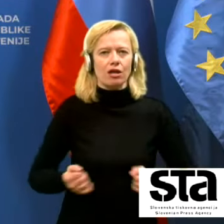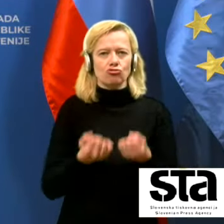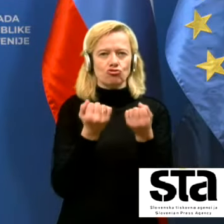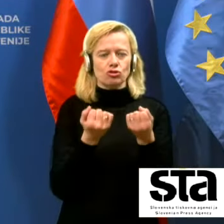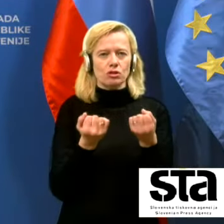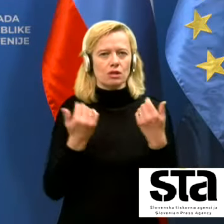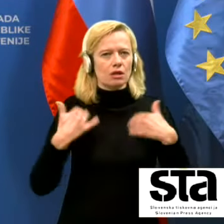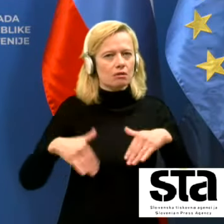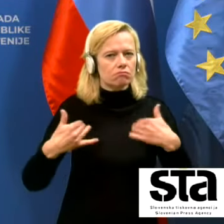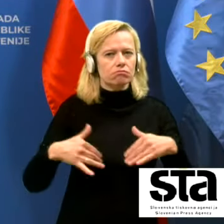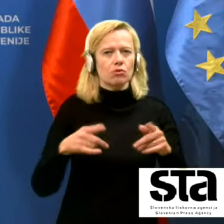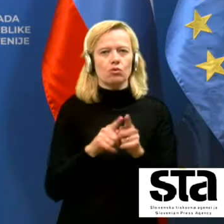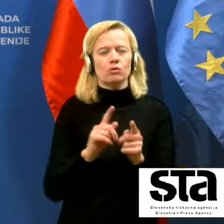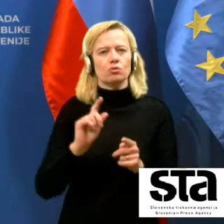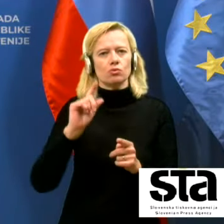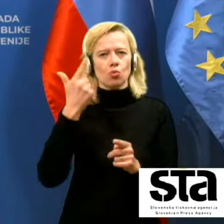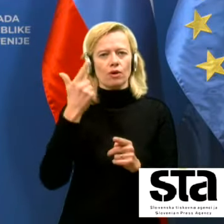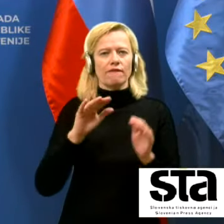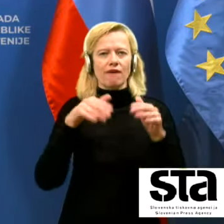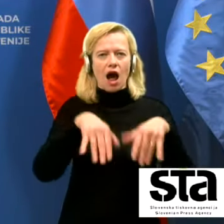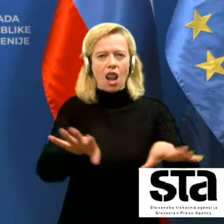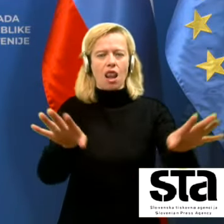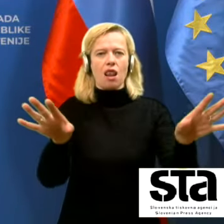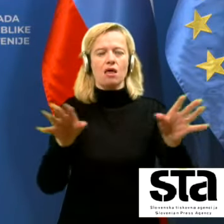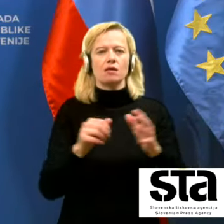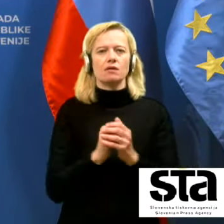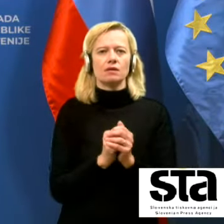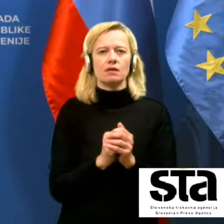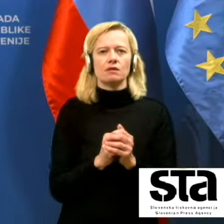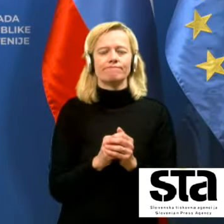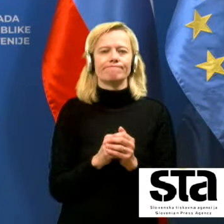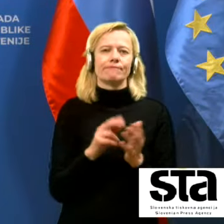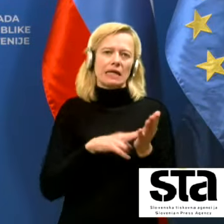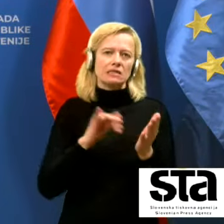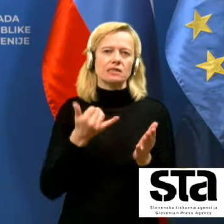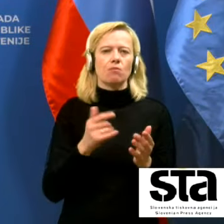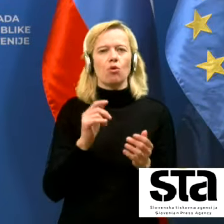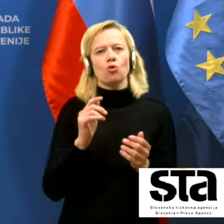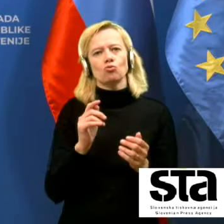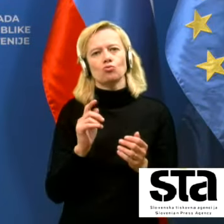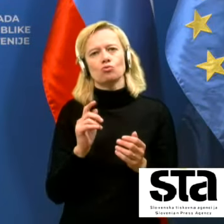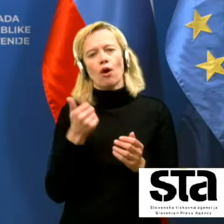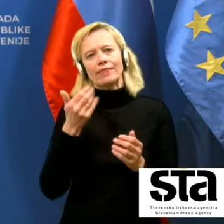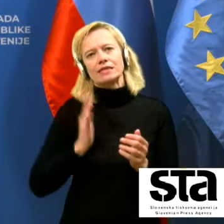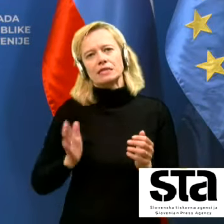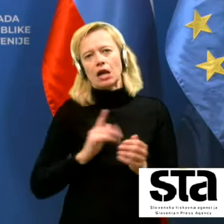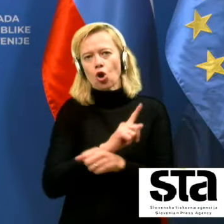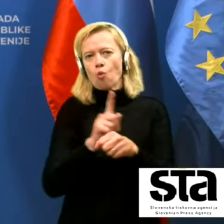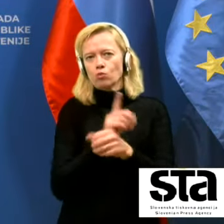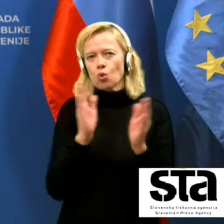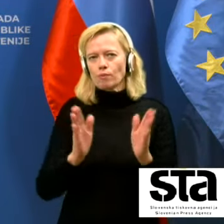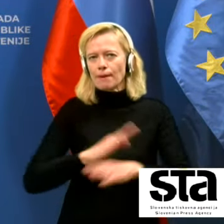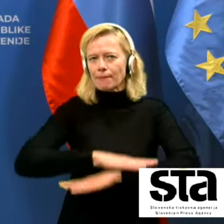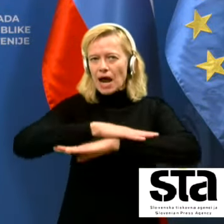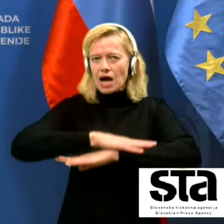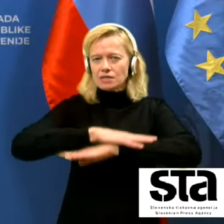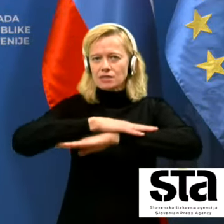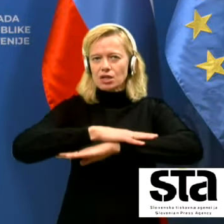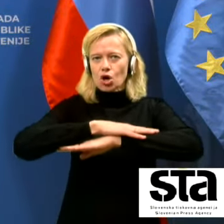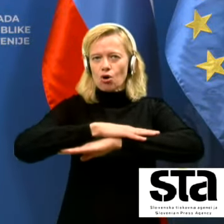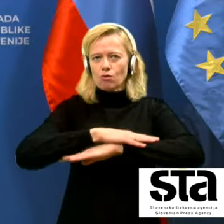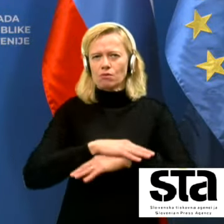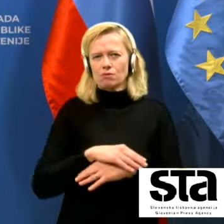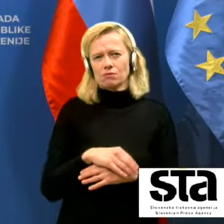drugi val. Dejstvo je, sveda, da smo na eni strani kot rečeno v obdobju praznikov, ki sami po sebi